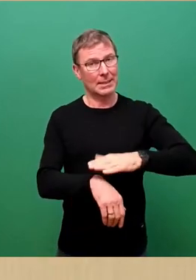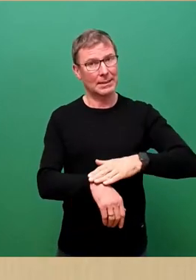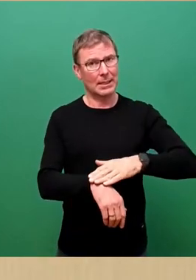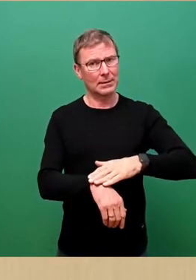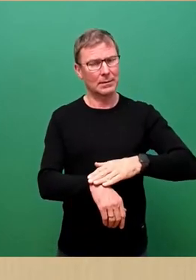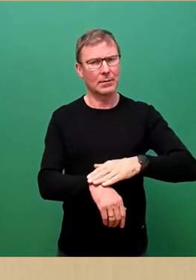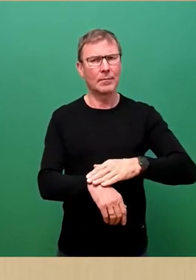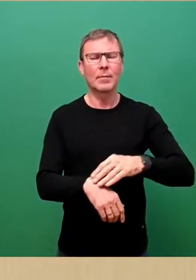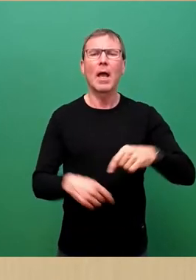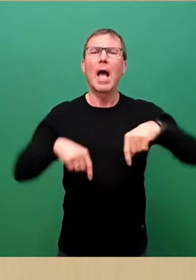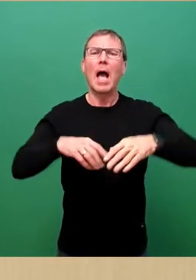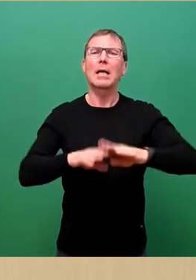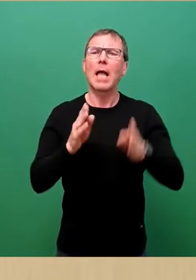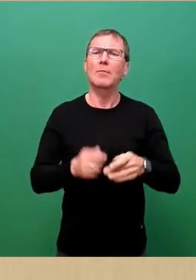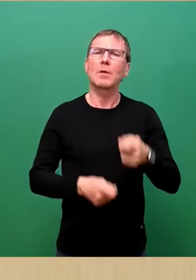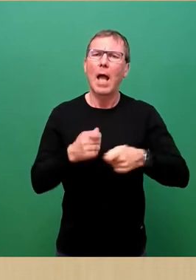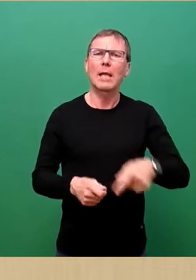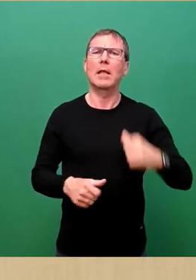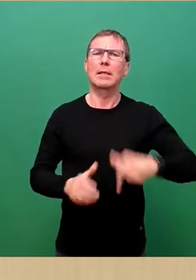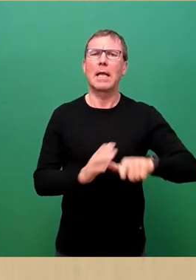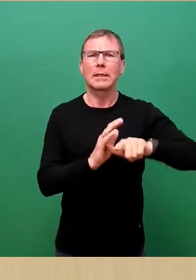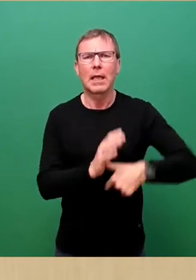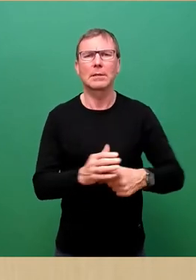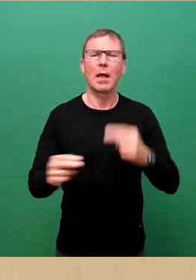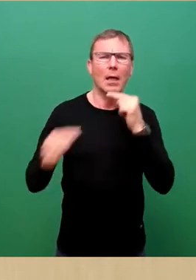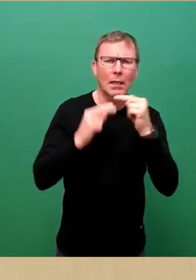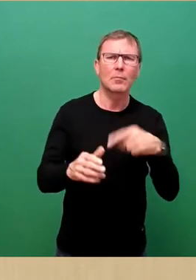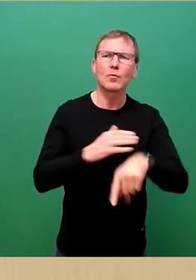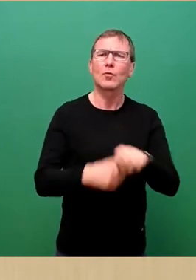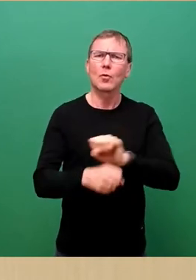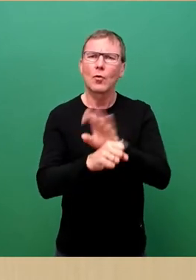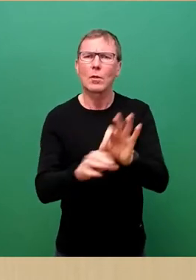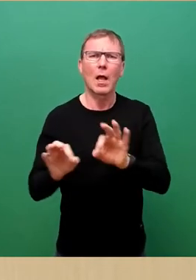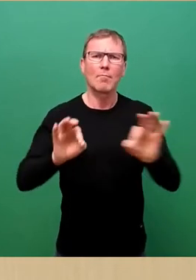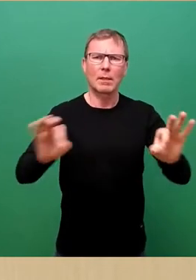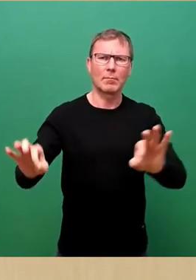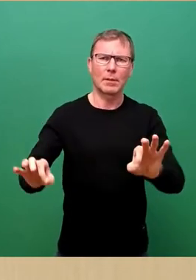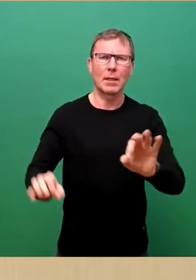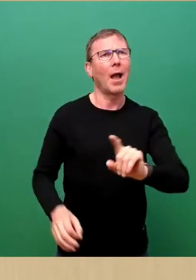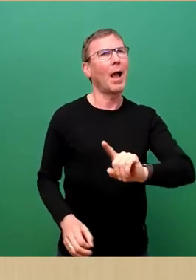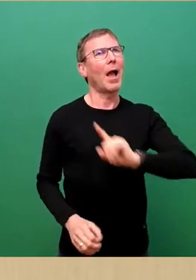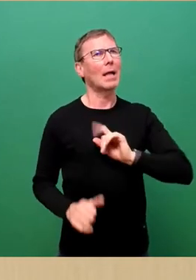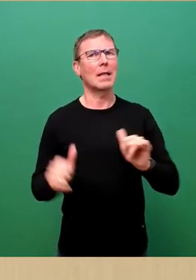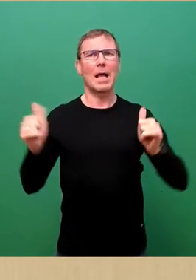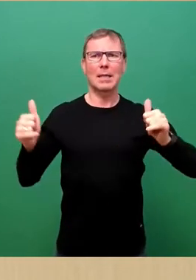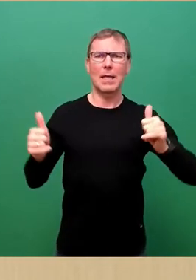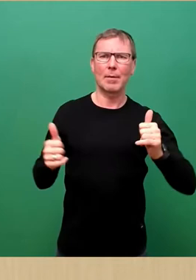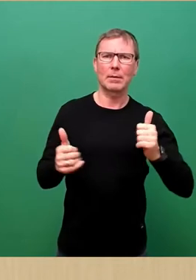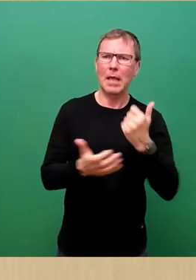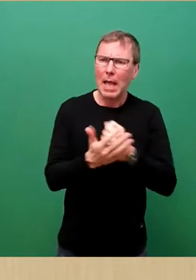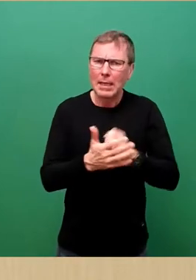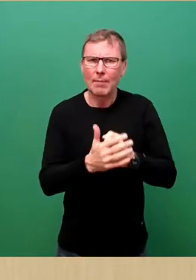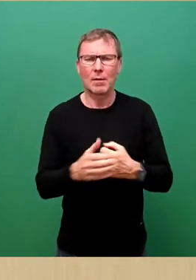Händler, Dienstleister und Gastronomen pandemiebedingt um ihre eigene und um die Existenzen ihrer Mitarbeiter bangen,